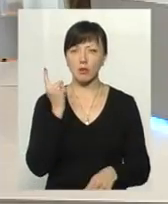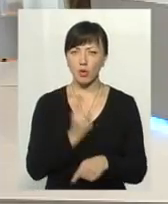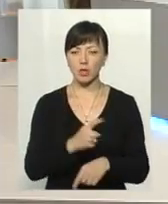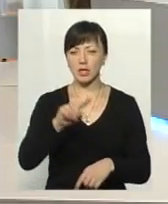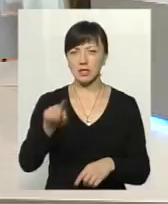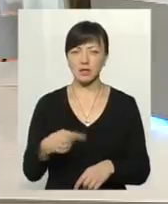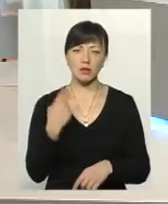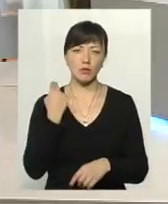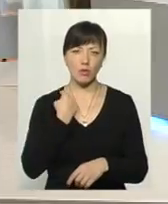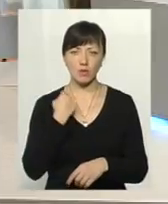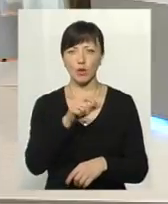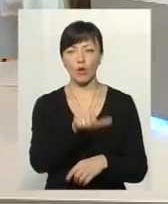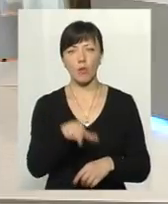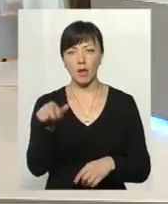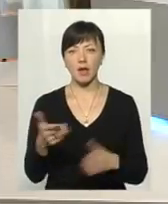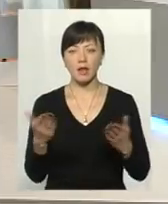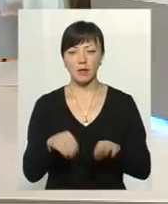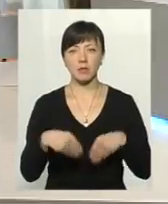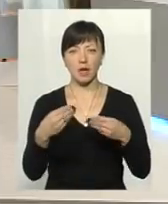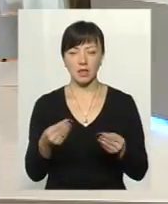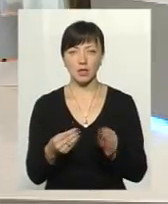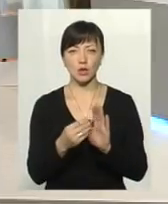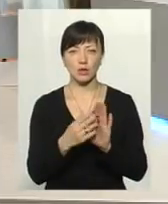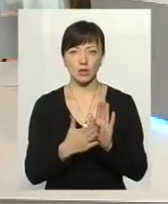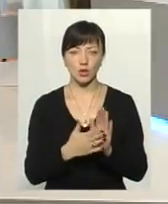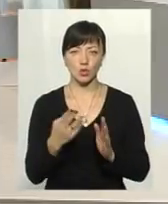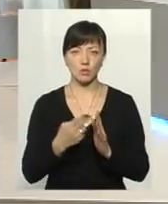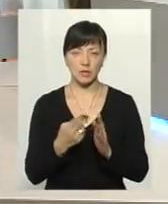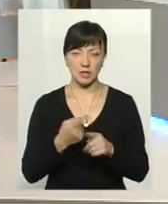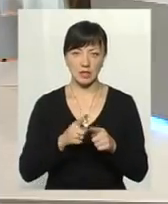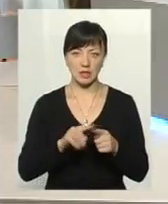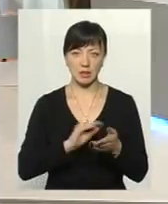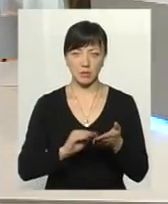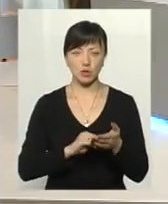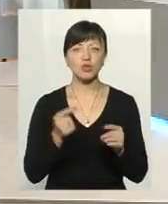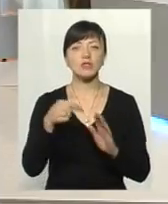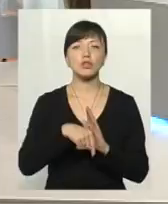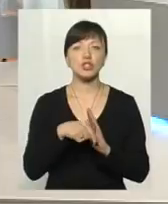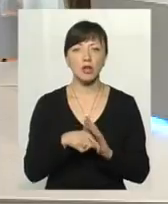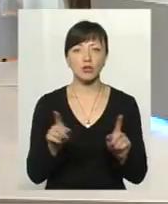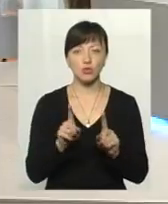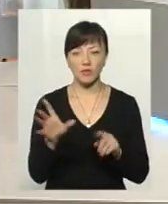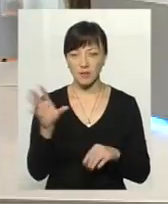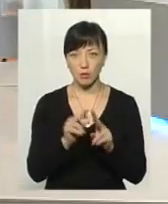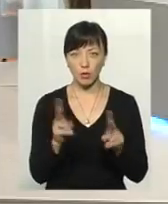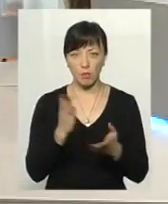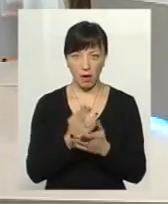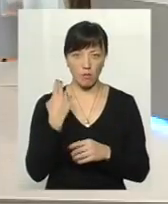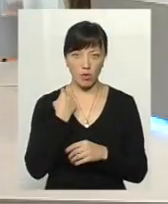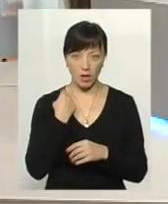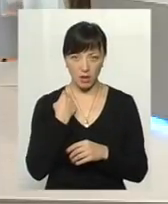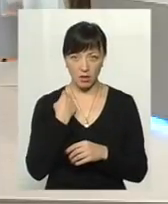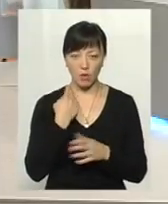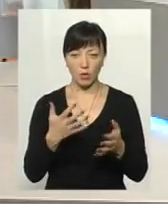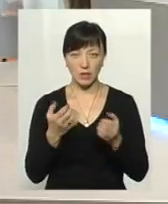будь-яку заборгованість громадян, яким призначена субсидія, йдеться у документі. Що це означає? Що усім, хто має борги і